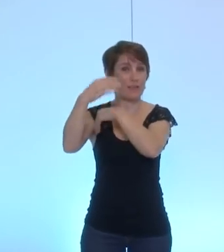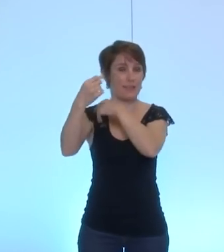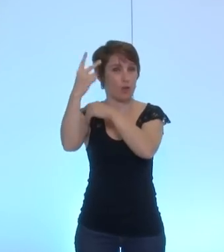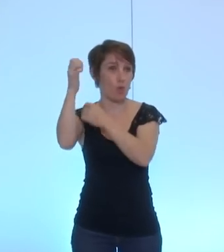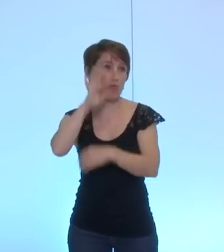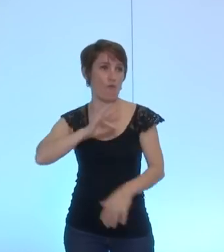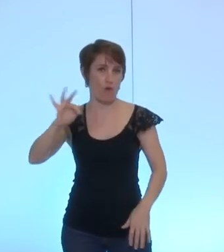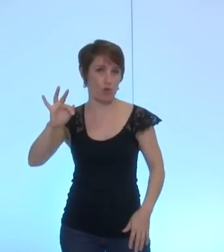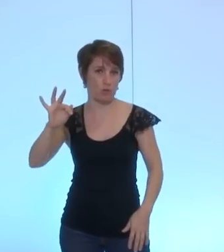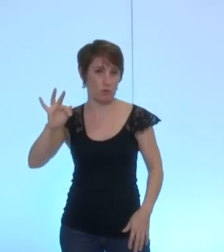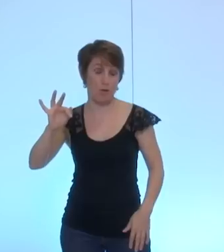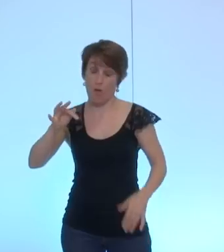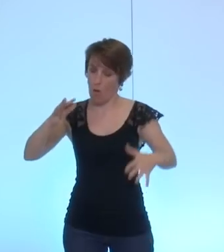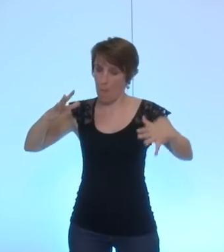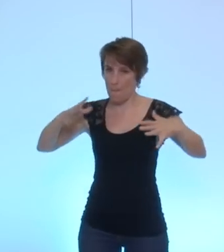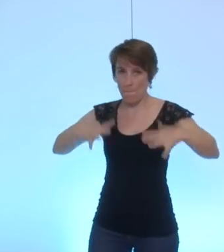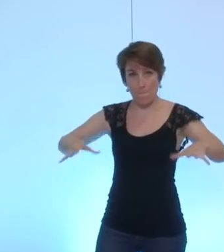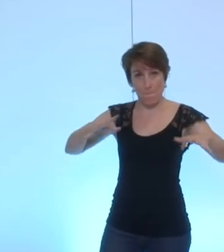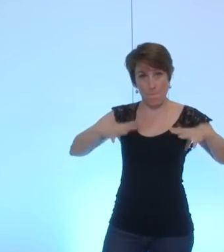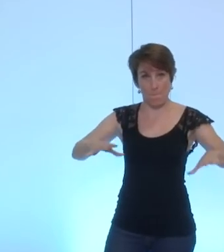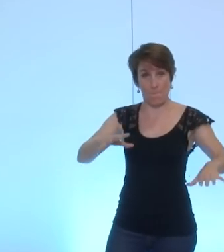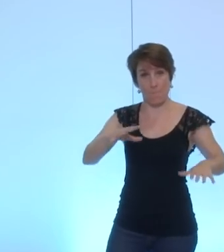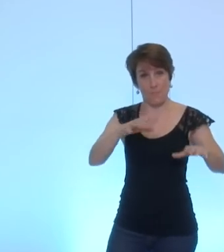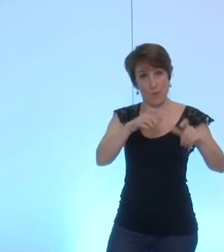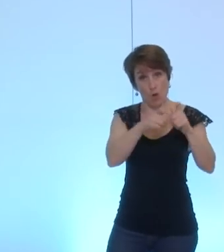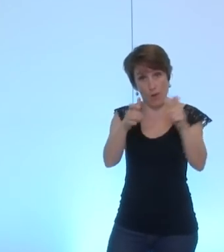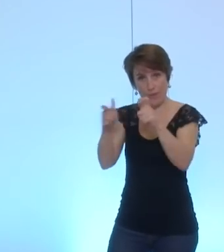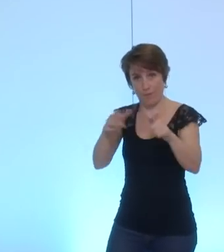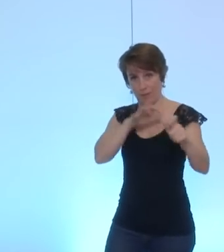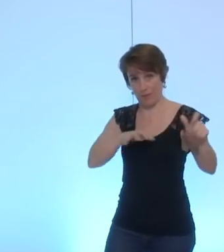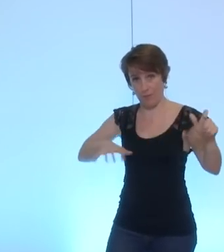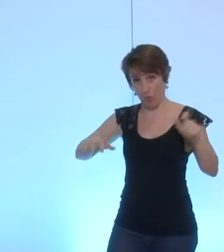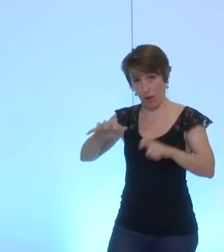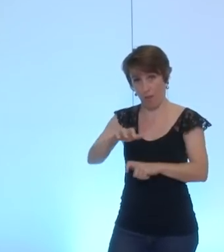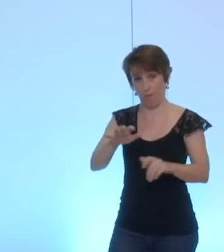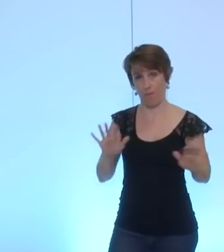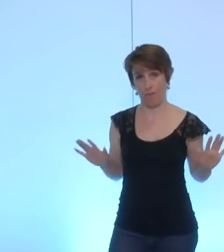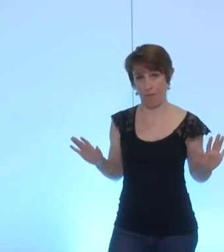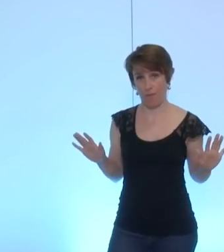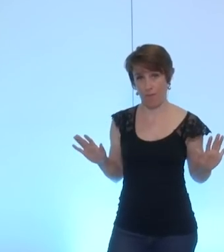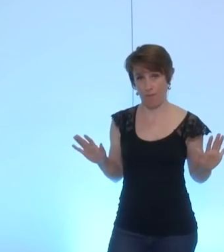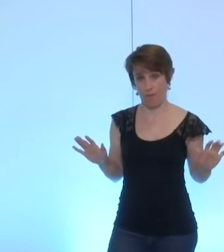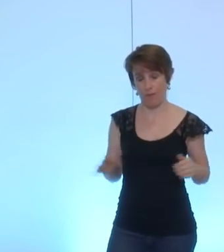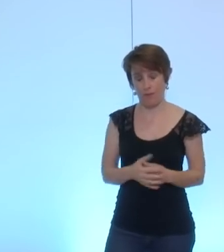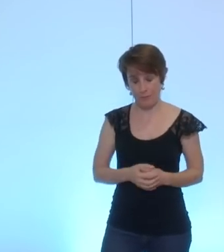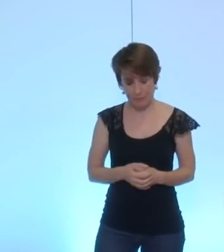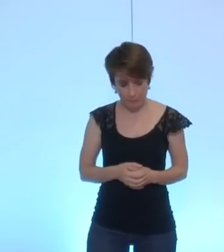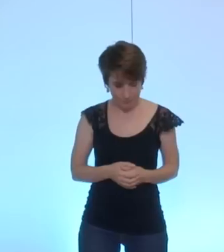qui ne relève pas de la compétence des collectivités locales